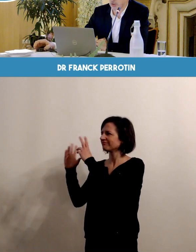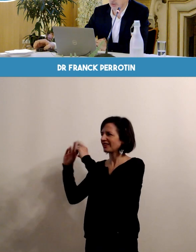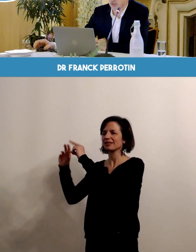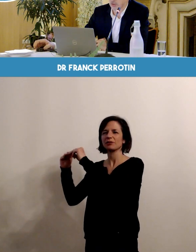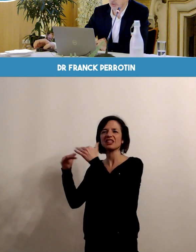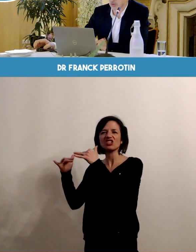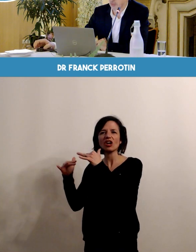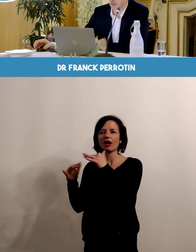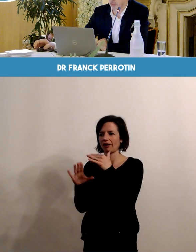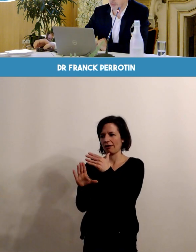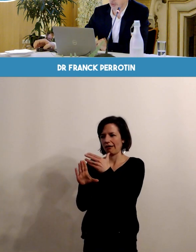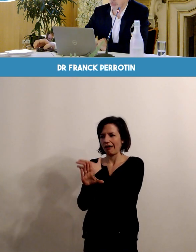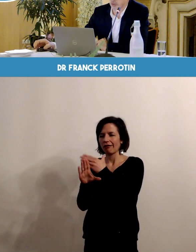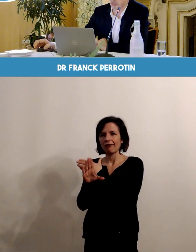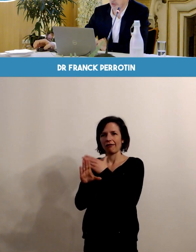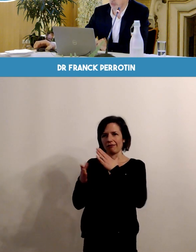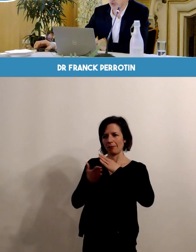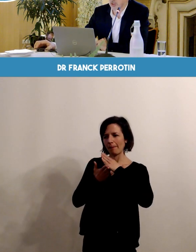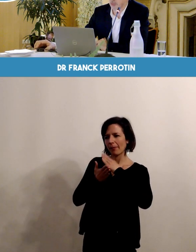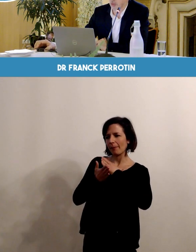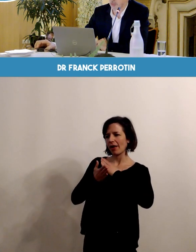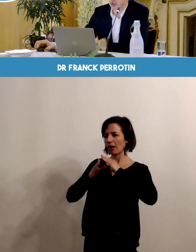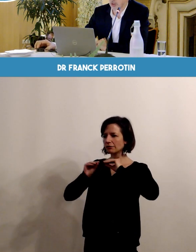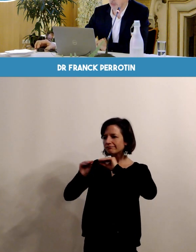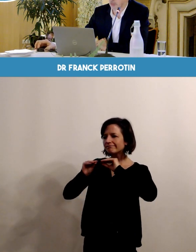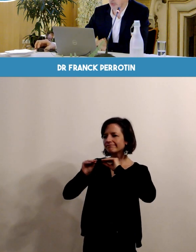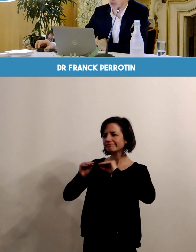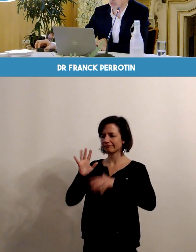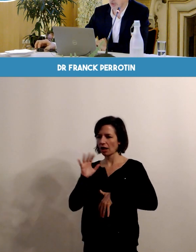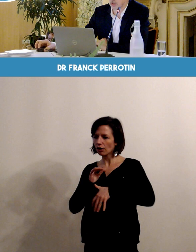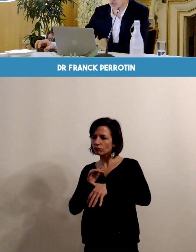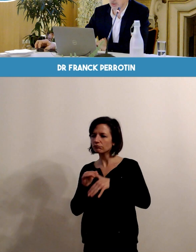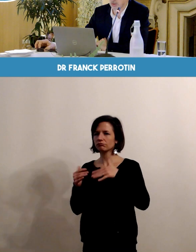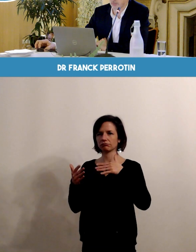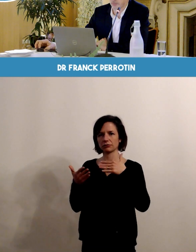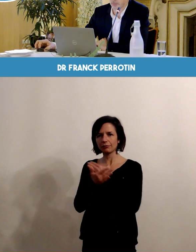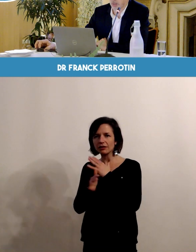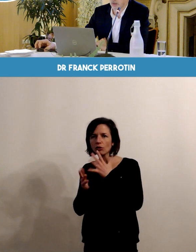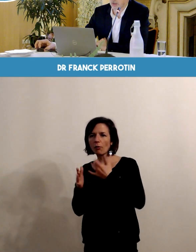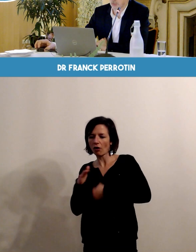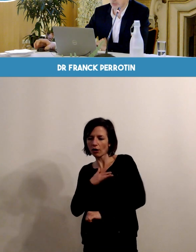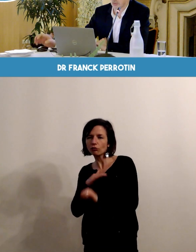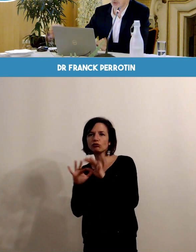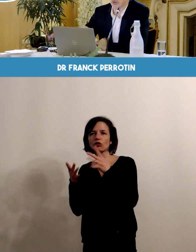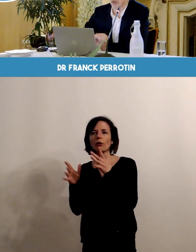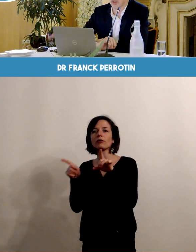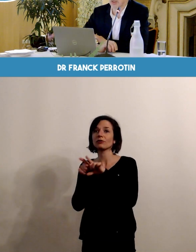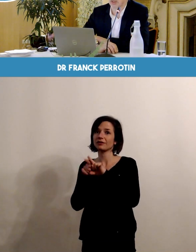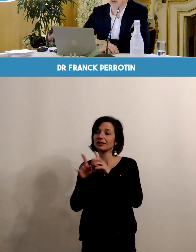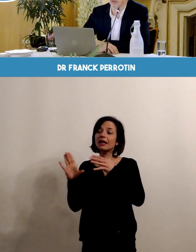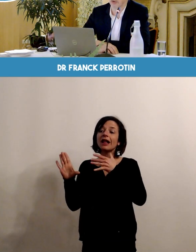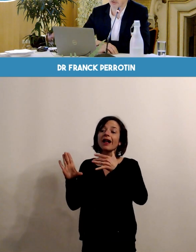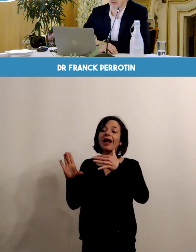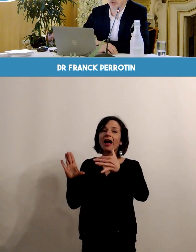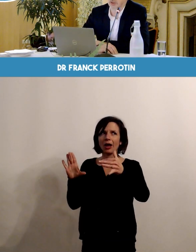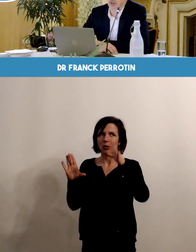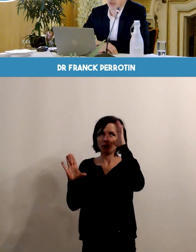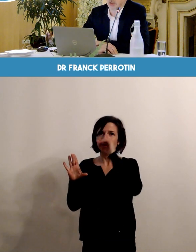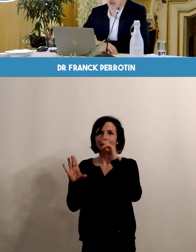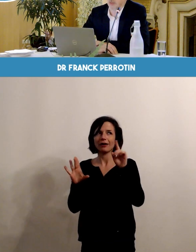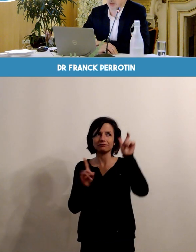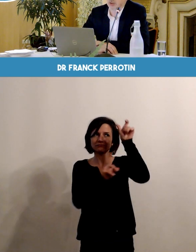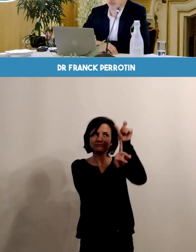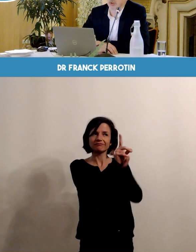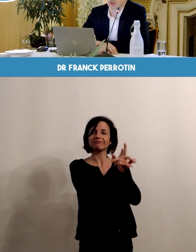préparation à la naissance, un point important, et puis, en fin de grossesse, pas oublier la consultation d'anesthésie. Les choses sont bien organisées en France